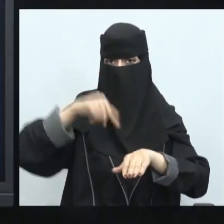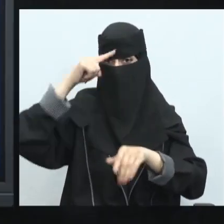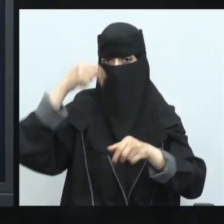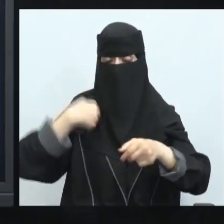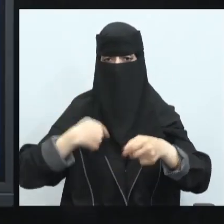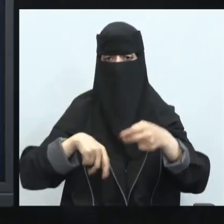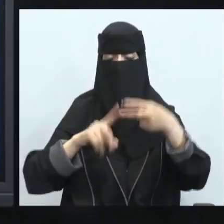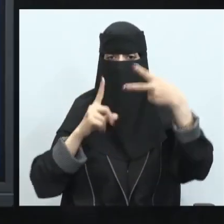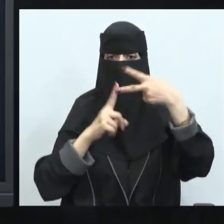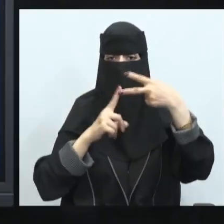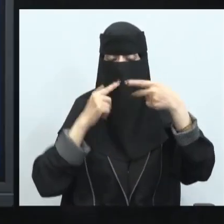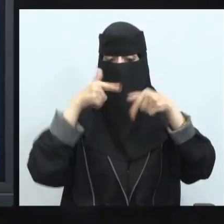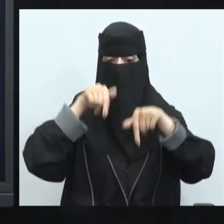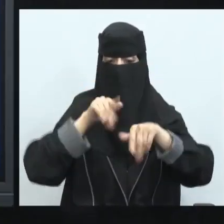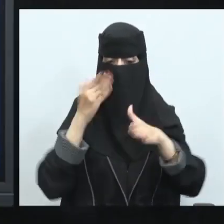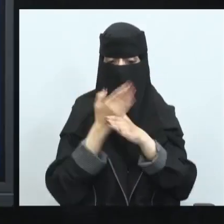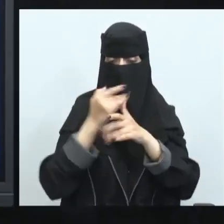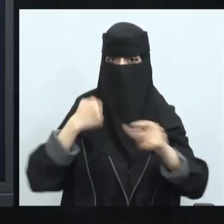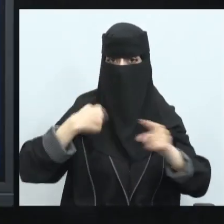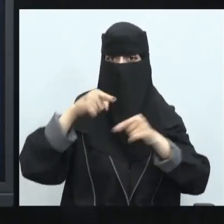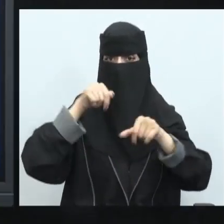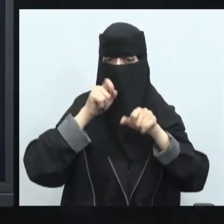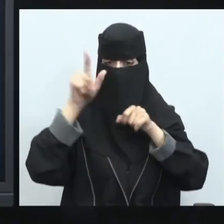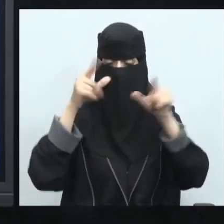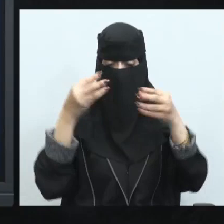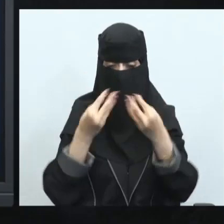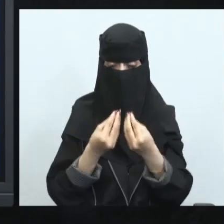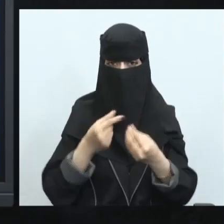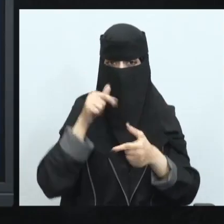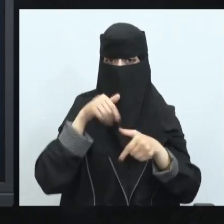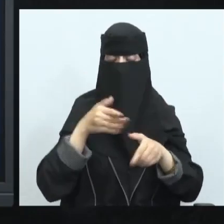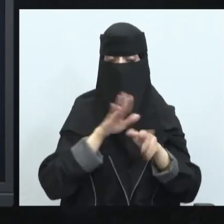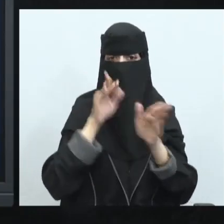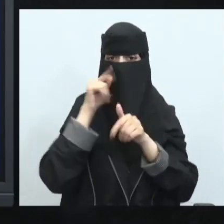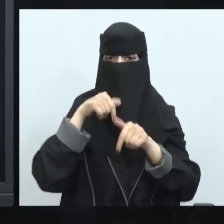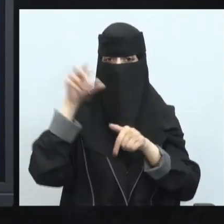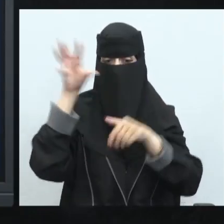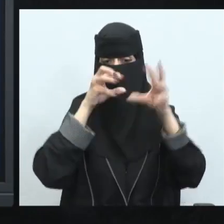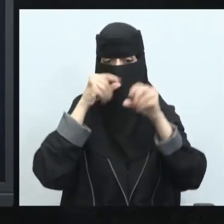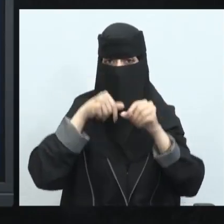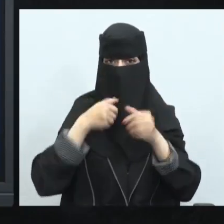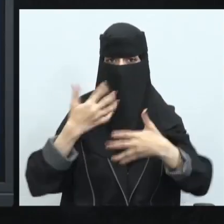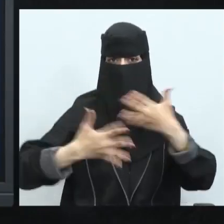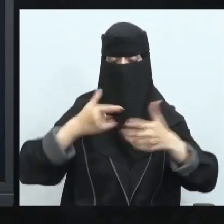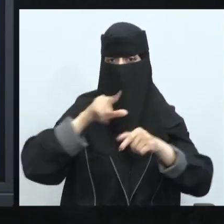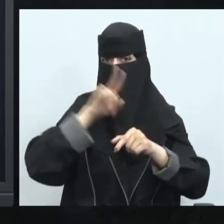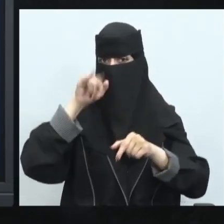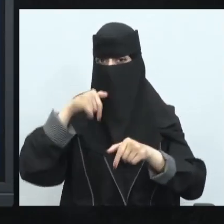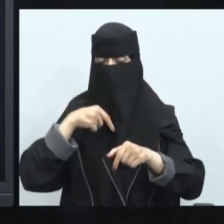الانبعاثات التي تأتي من الديزل أو الطاقات الغير متجددة أو الطاقات التي يكون هناك انبعاث